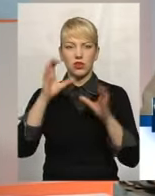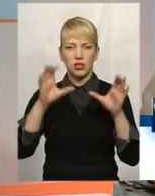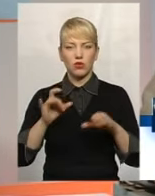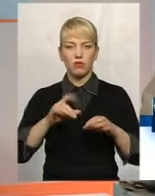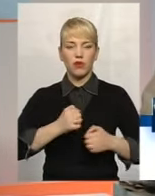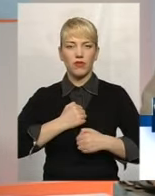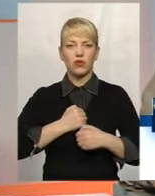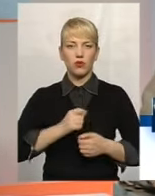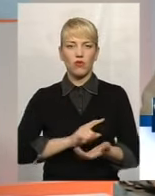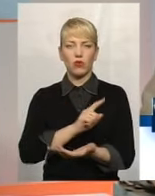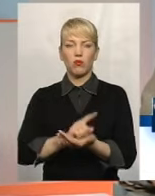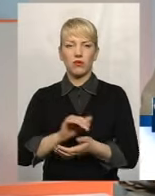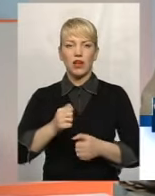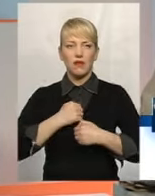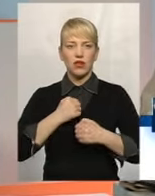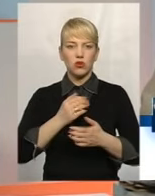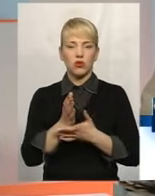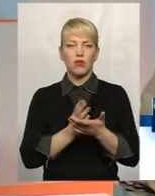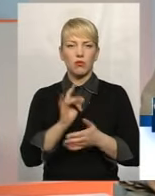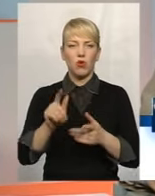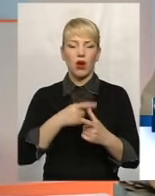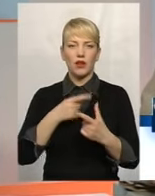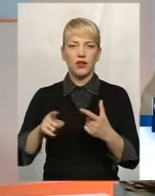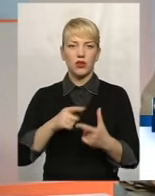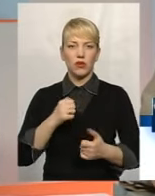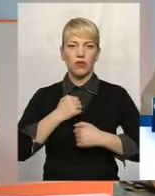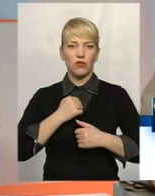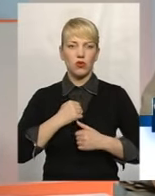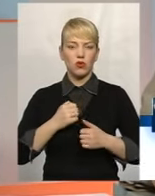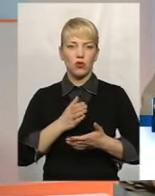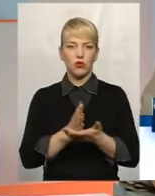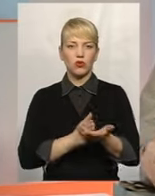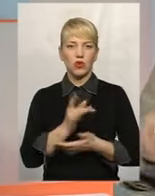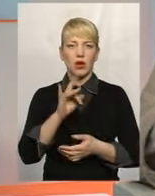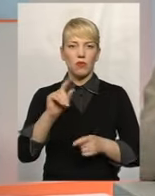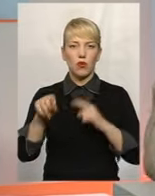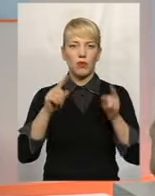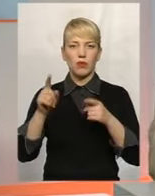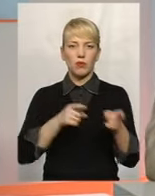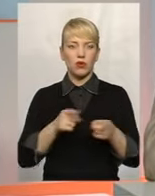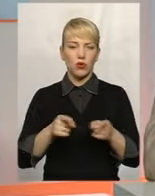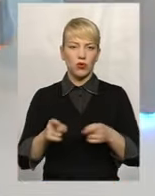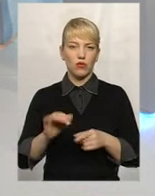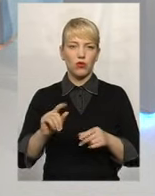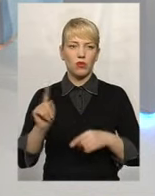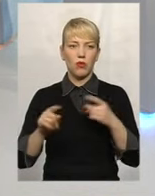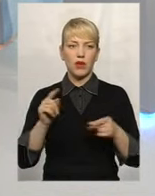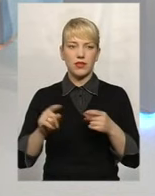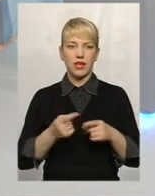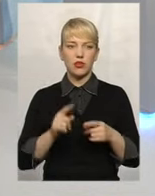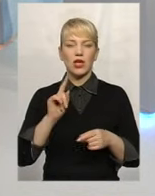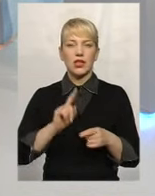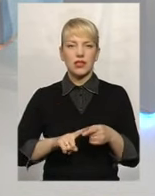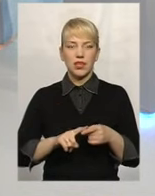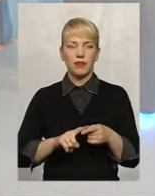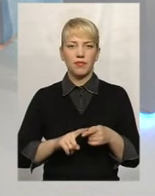військовий обов'язок і військову службу, про альтернативну невійськову службу і про мобілізаційну підготовку та мобілізацію. Це,